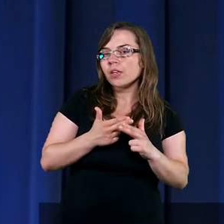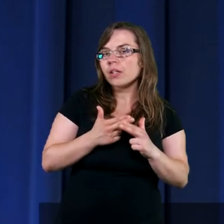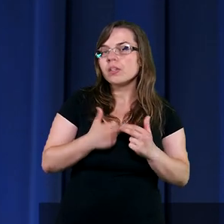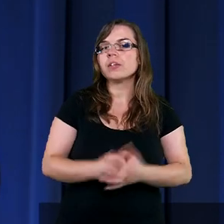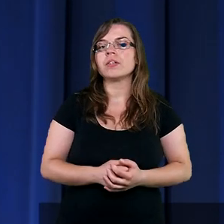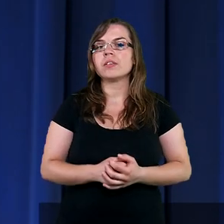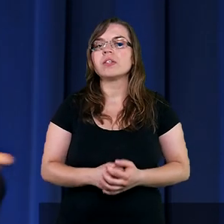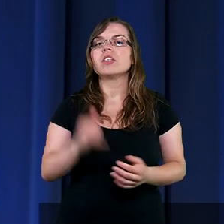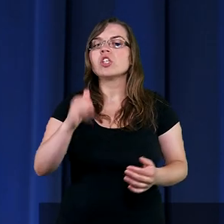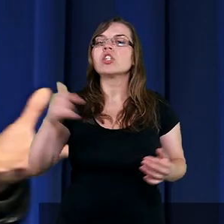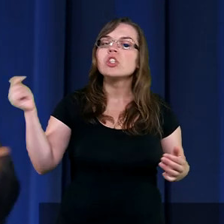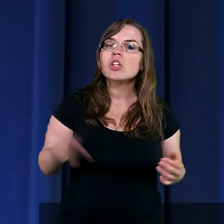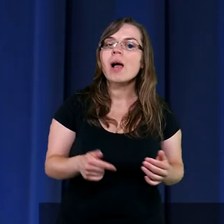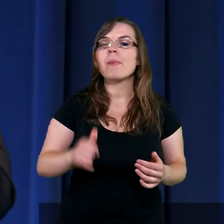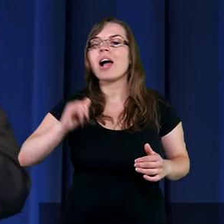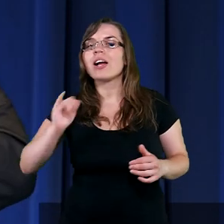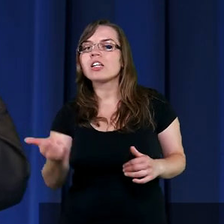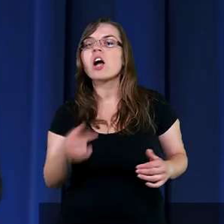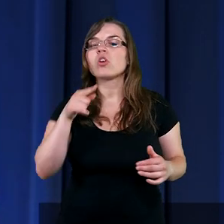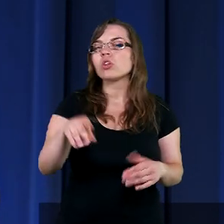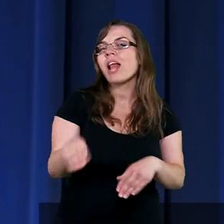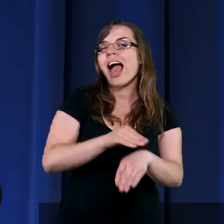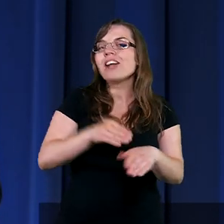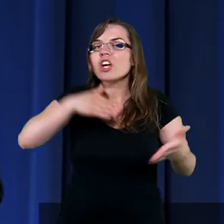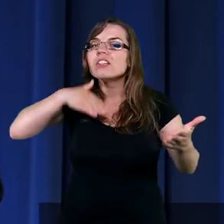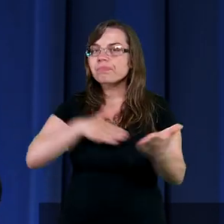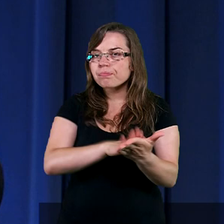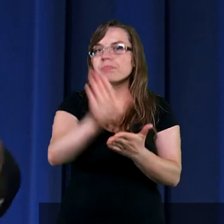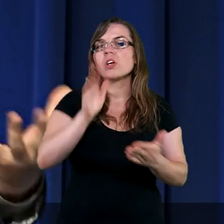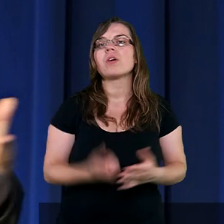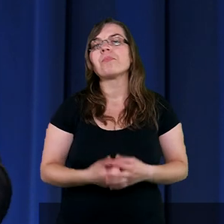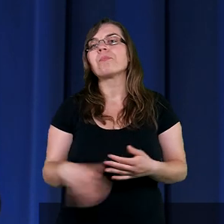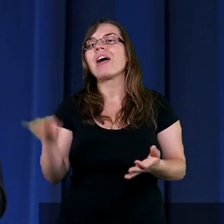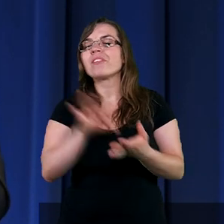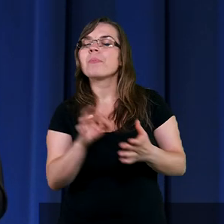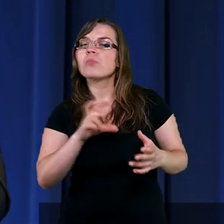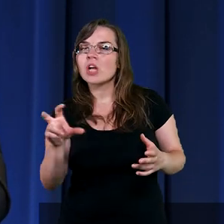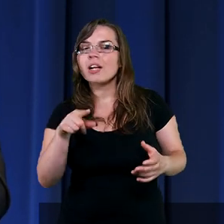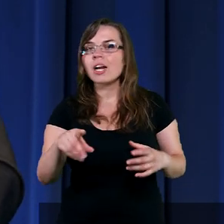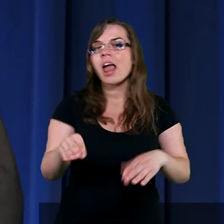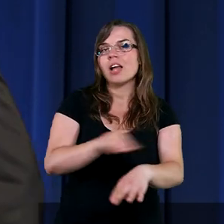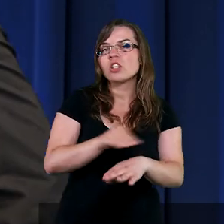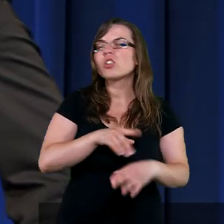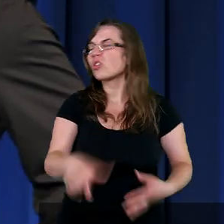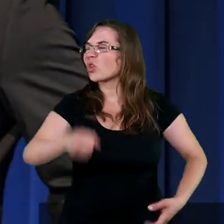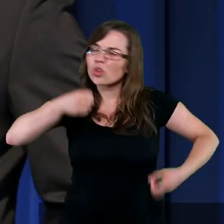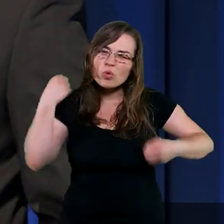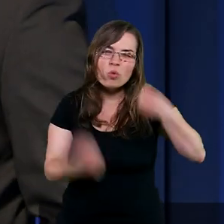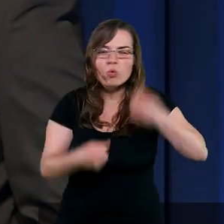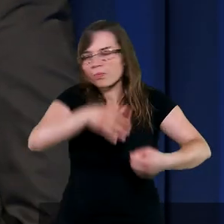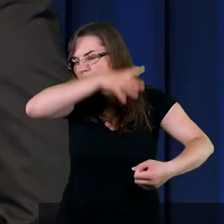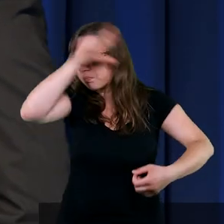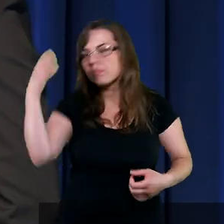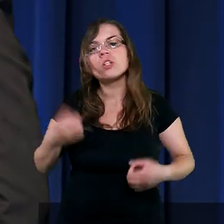i trzeba jakoś zacząć leczenie. Po pewnym czasie tego leczenia, trudnego, ciężkiego leczenia,